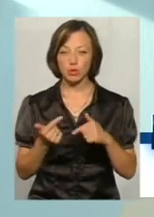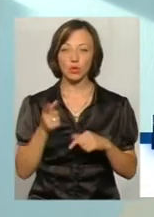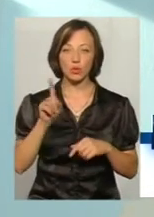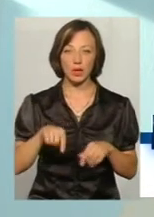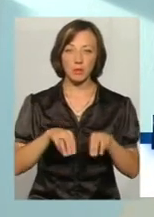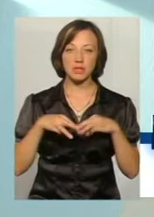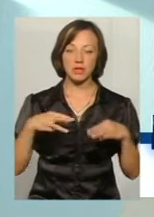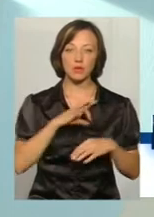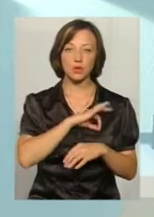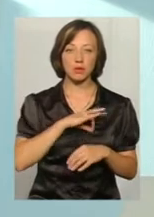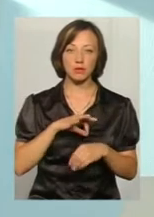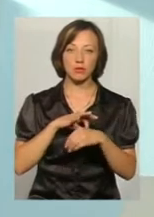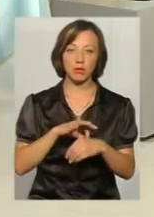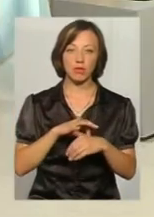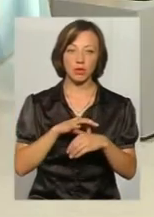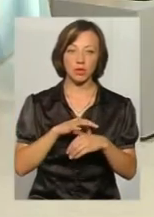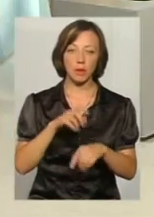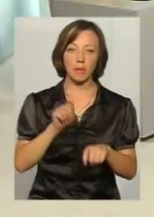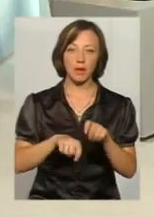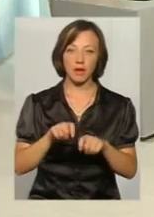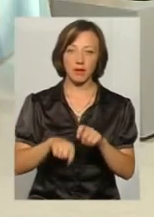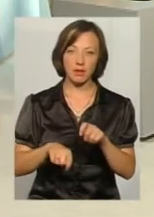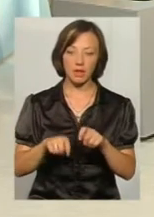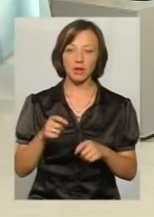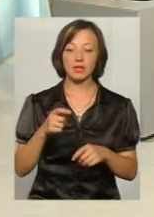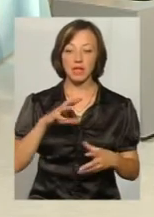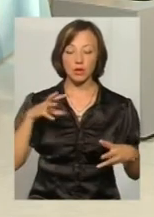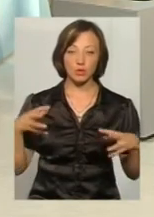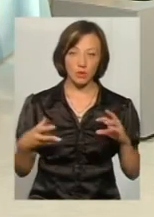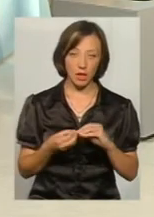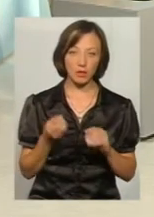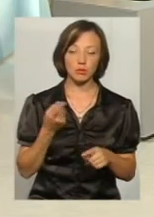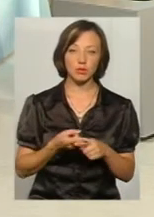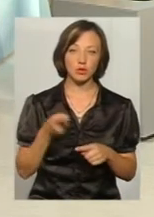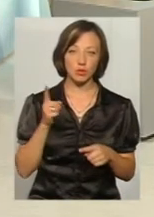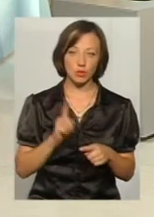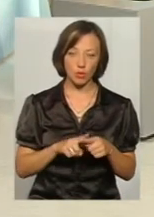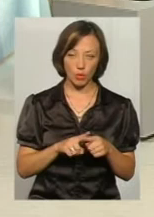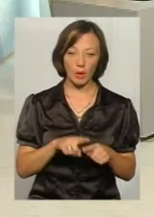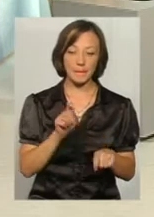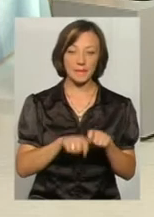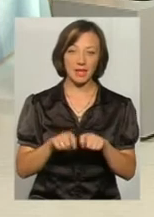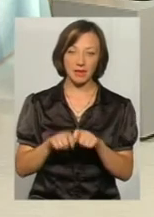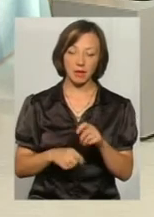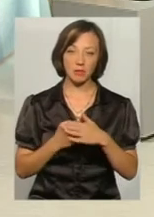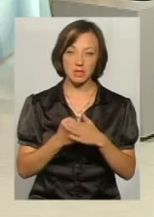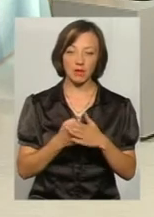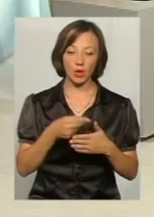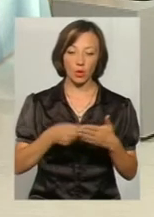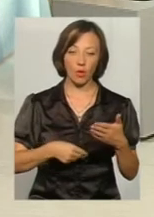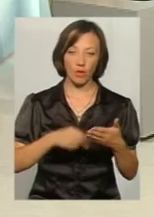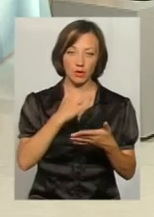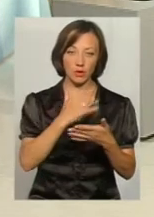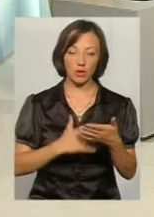тоді Міністерством юстиції проводяться камеральні перевірки. І вже за результатами таких камеральних перевірок на підставі довідок